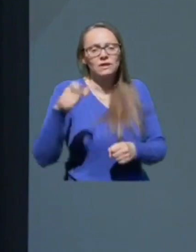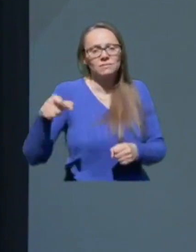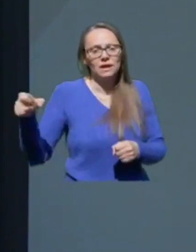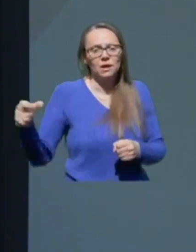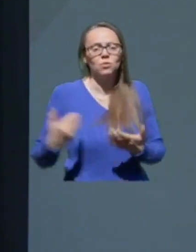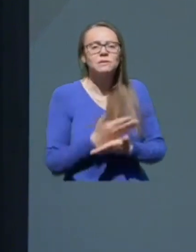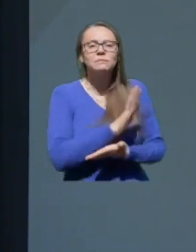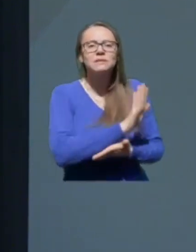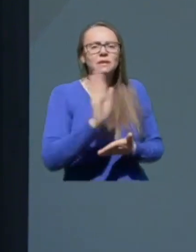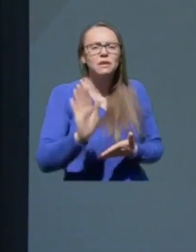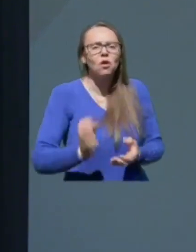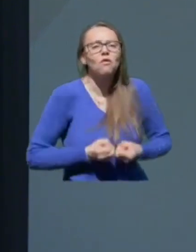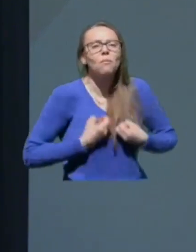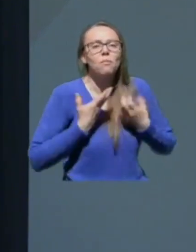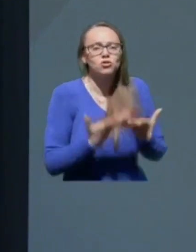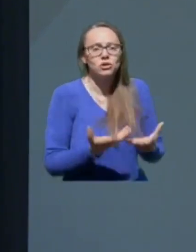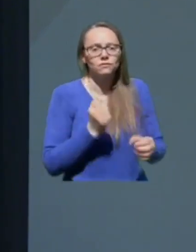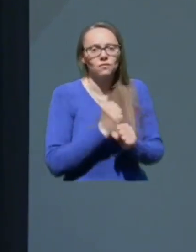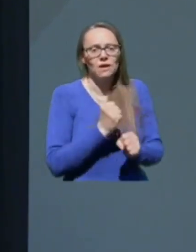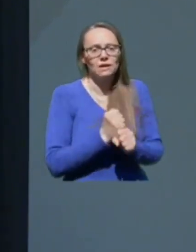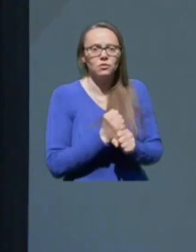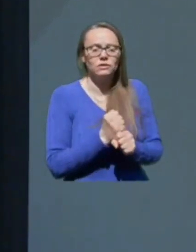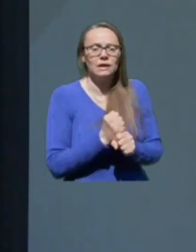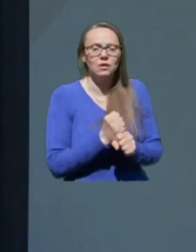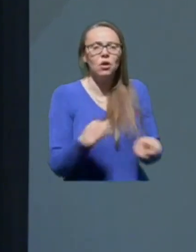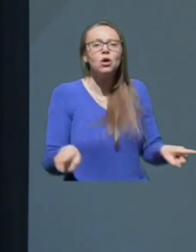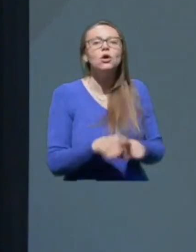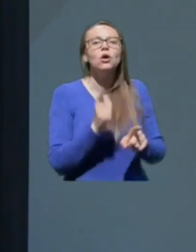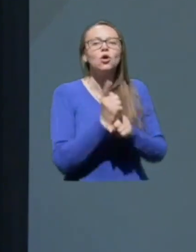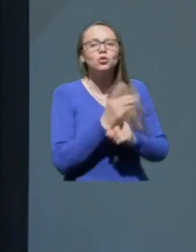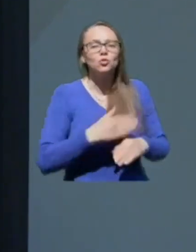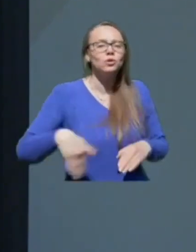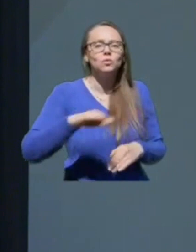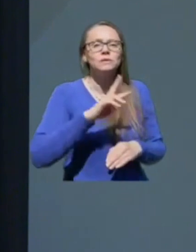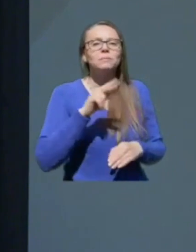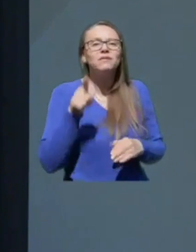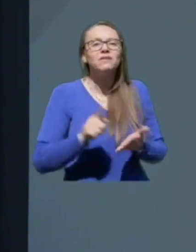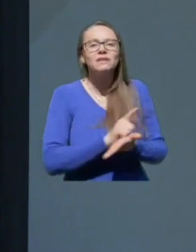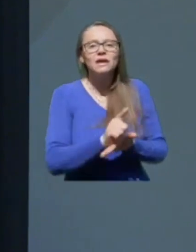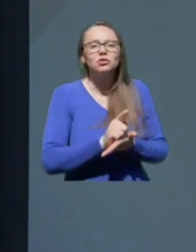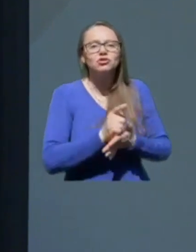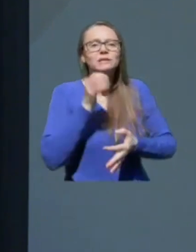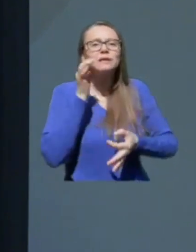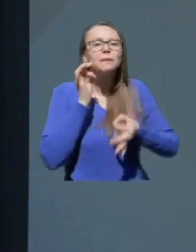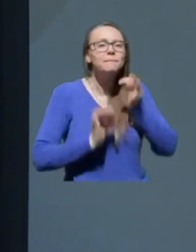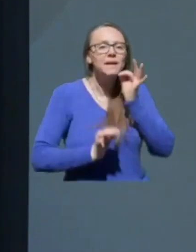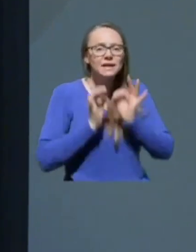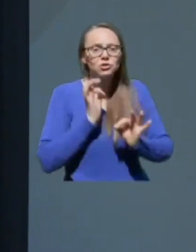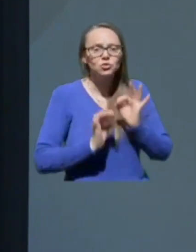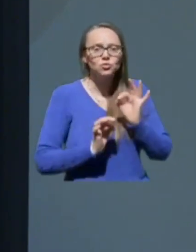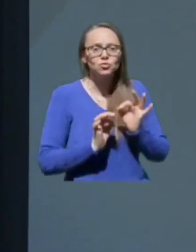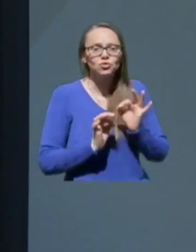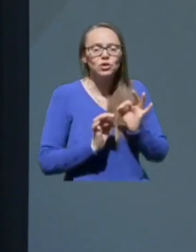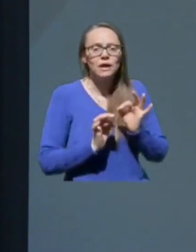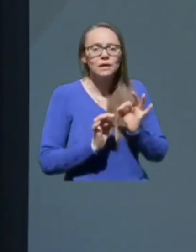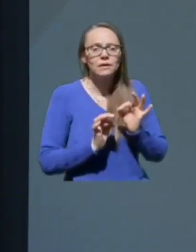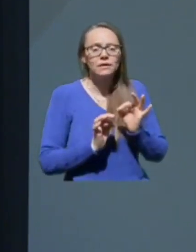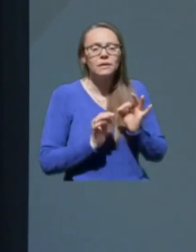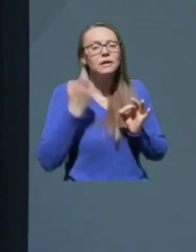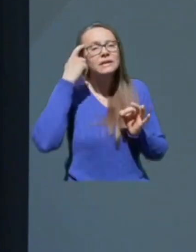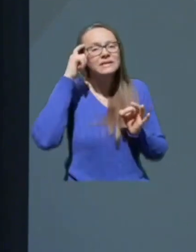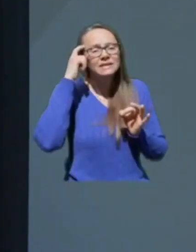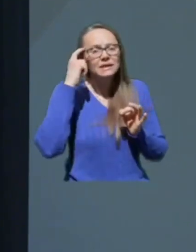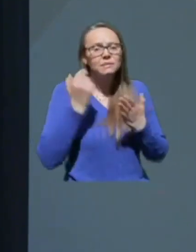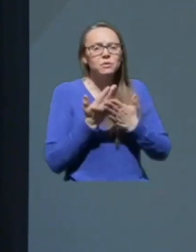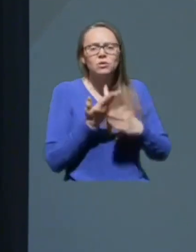njihovo požarjovalno delo, kot tudi vsem, ki v teh časih preizkušne skrbijo